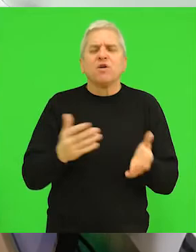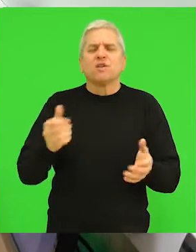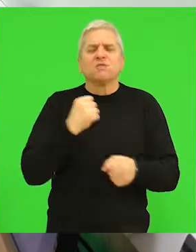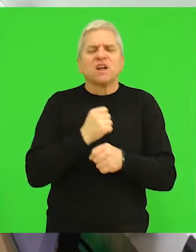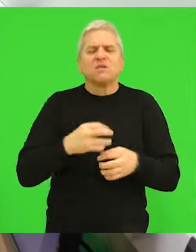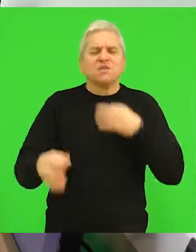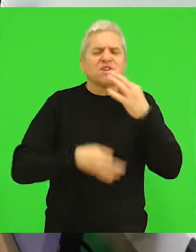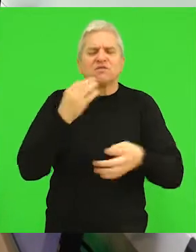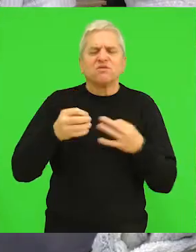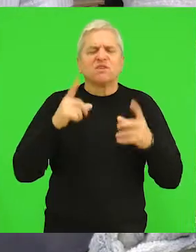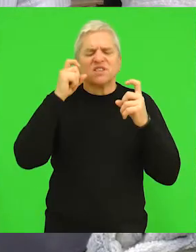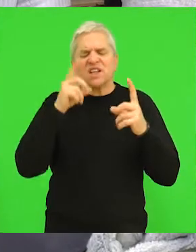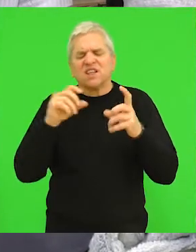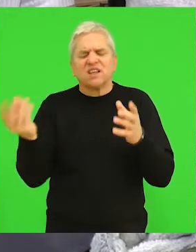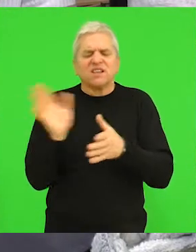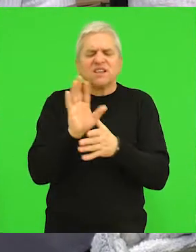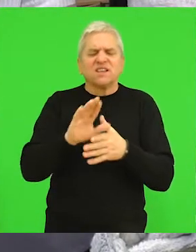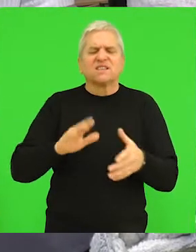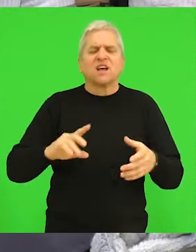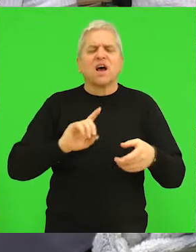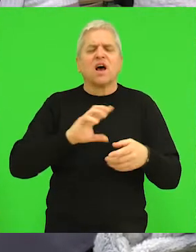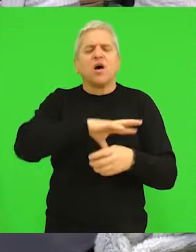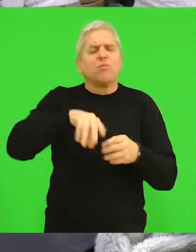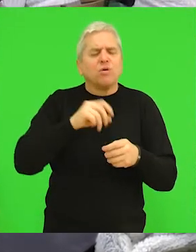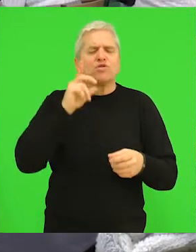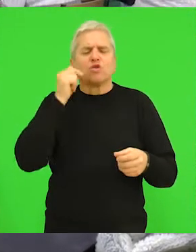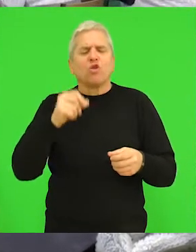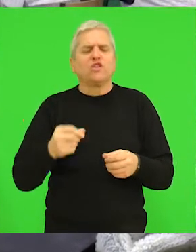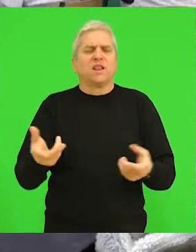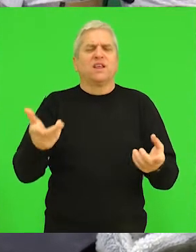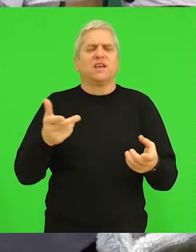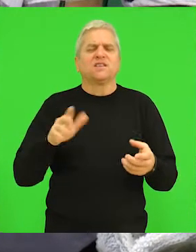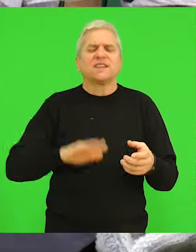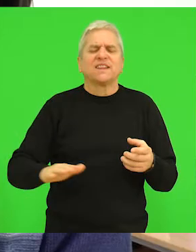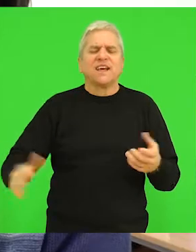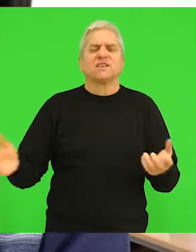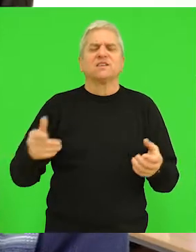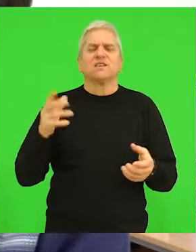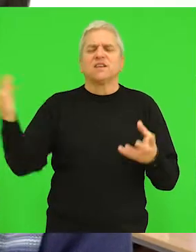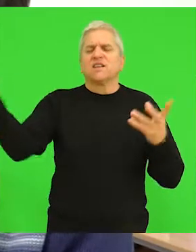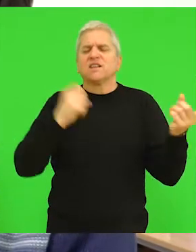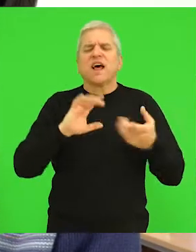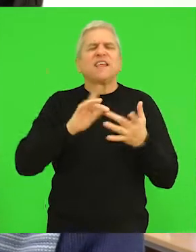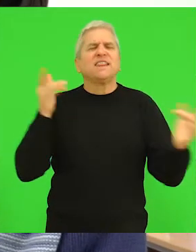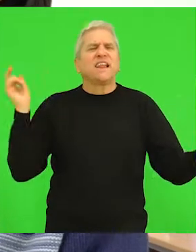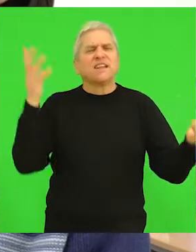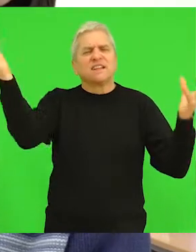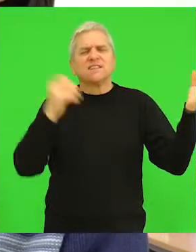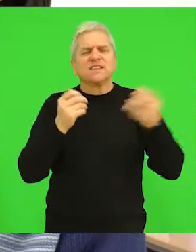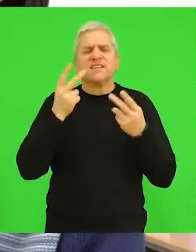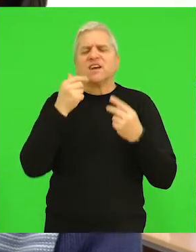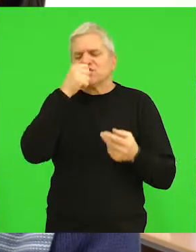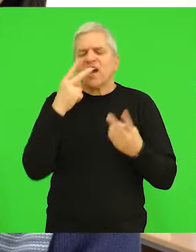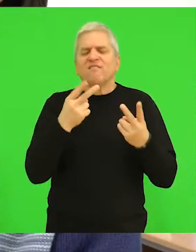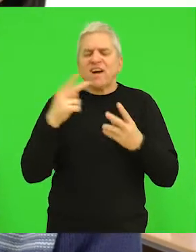da li da pravimo neke slajčove za roditelji, za decu za bilo kakve vrste prezentacije, da skidamo materijala sa interneta koje su